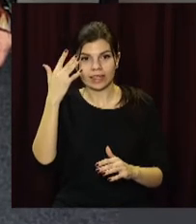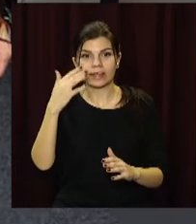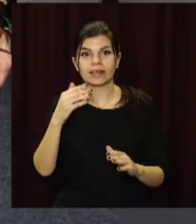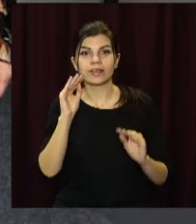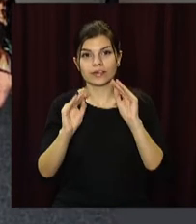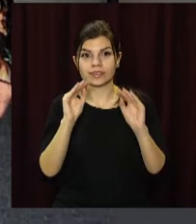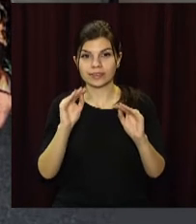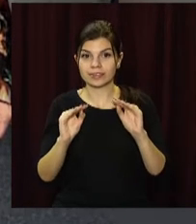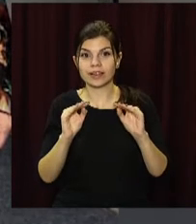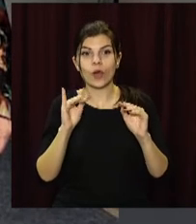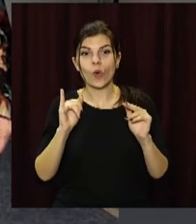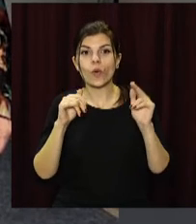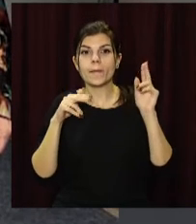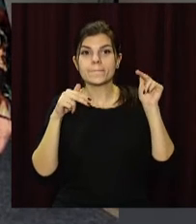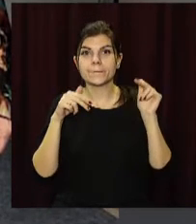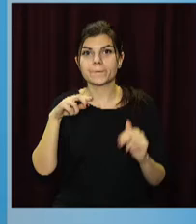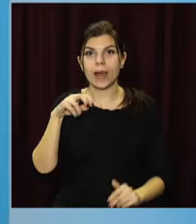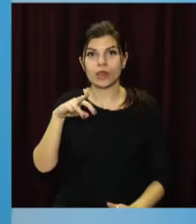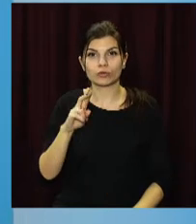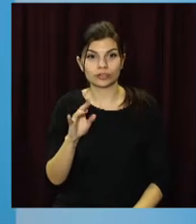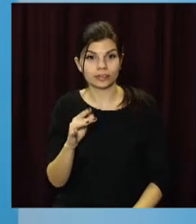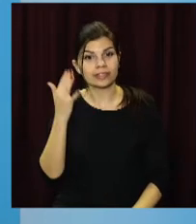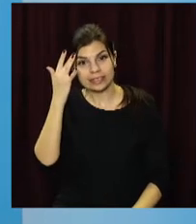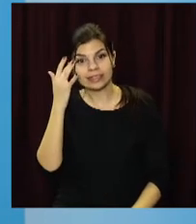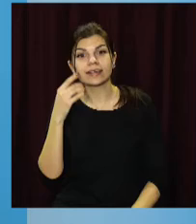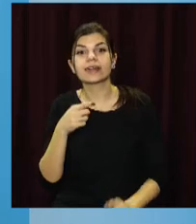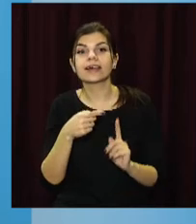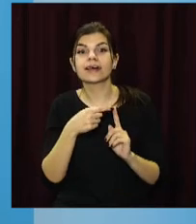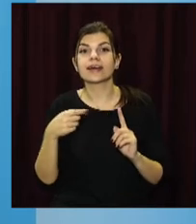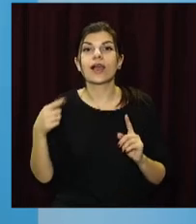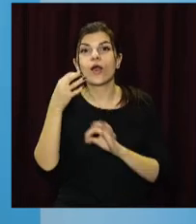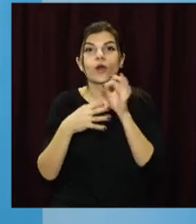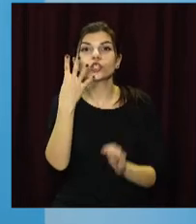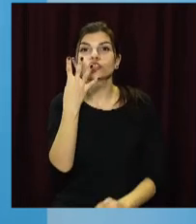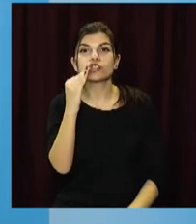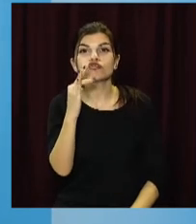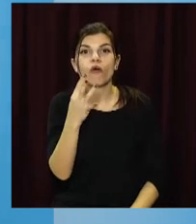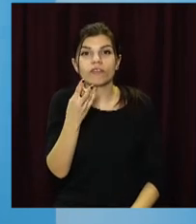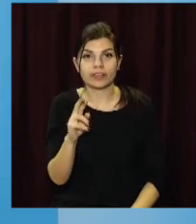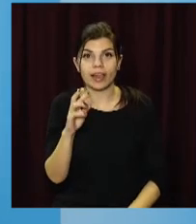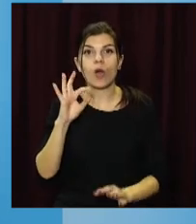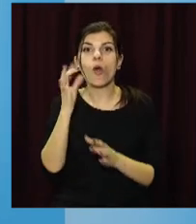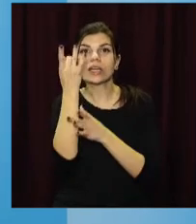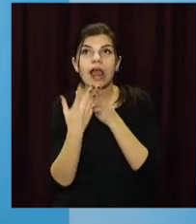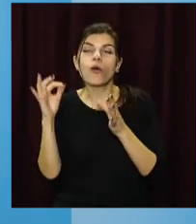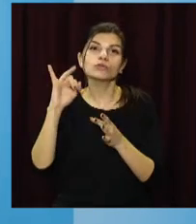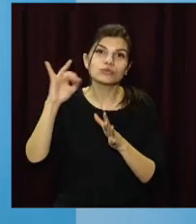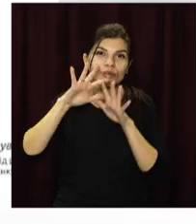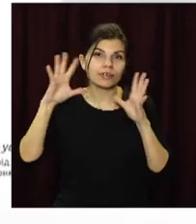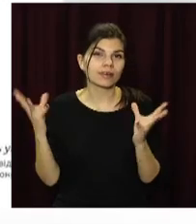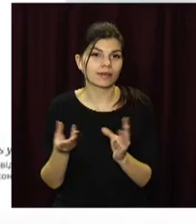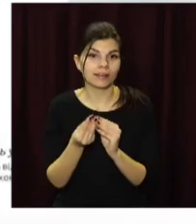нових арт-об'єктів у білках. Виставку відкриють до Всесвітнього тижня космосу 4 жовтня. Ракети планують облаштувати в